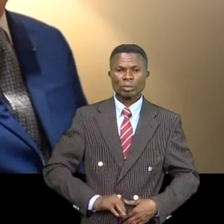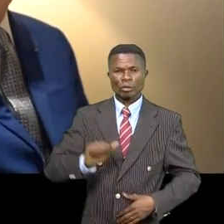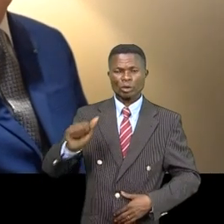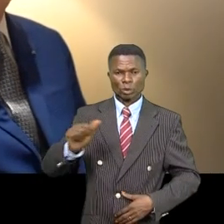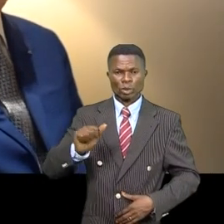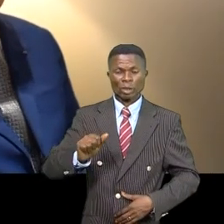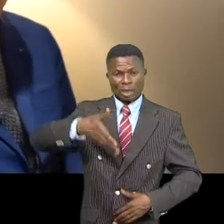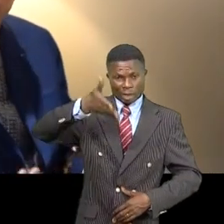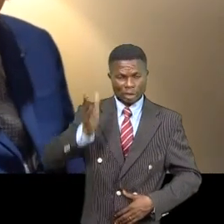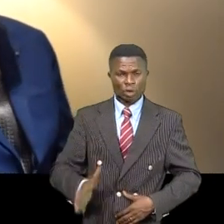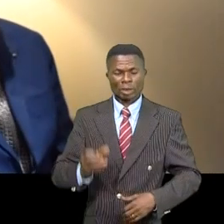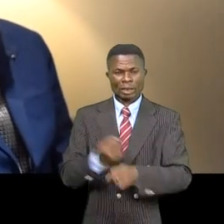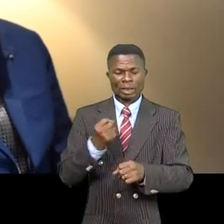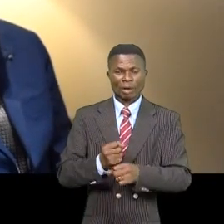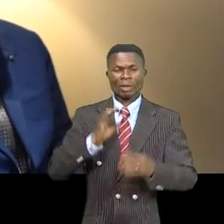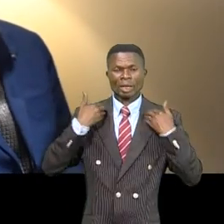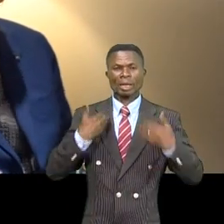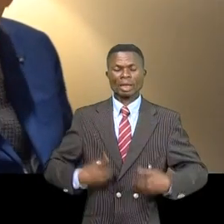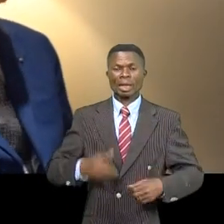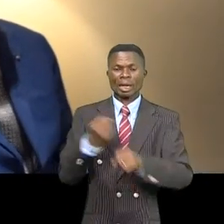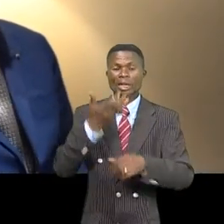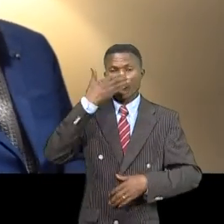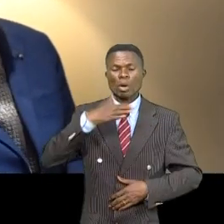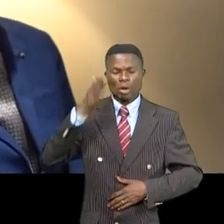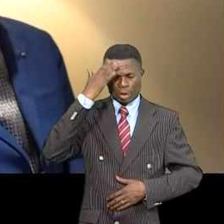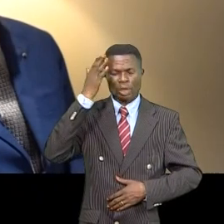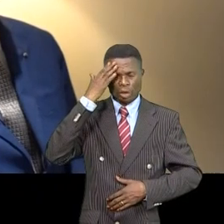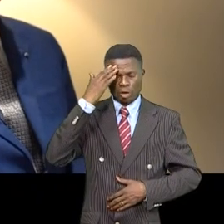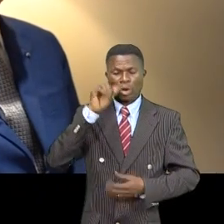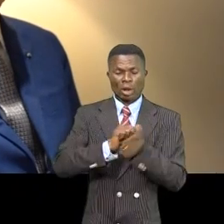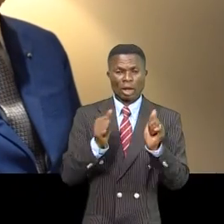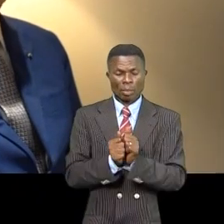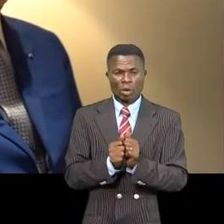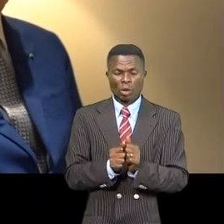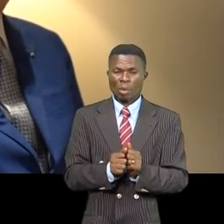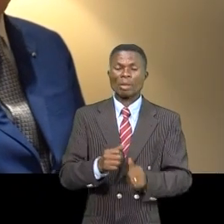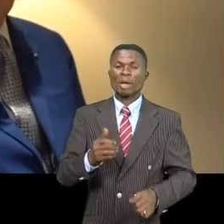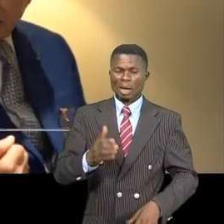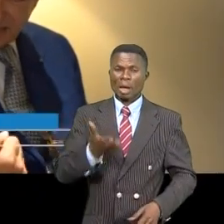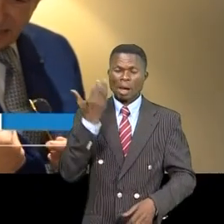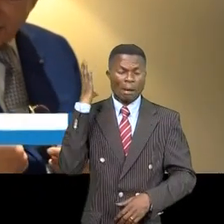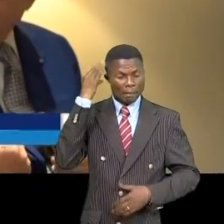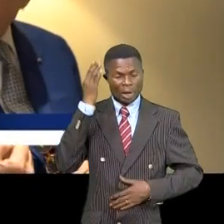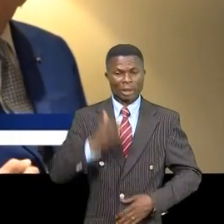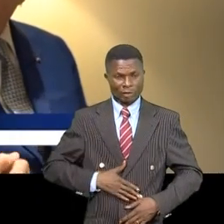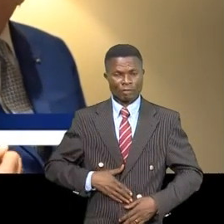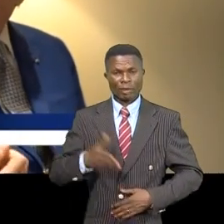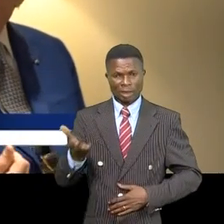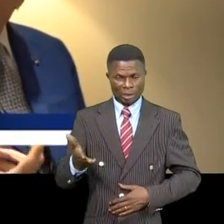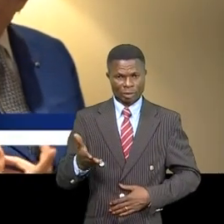professionnelle de santé. Elle a travaillé dans un hôpital. Elle sait ce que c'est que les malades. Elle a cette